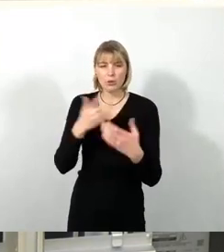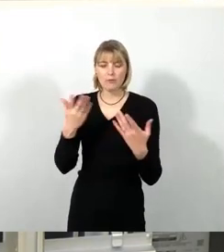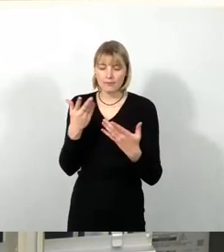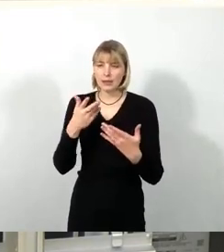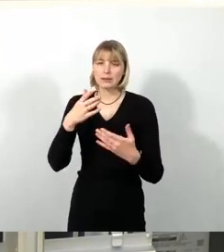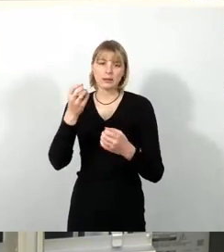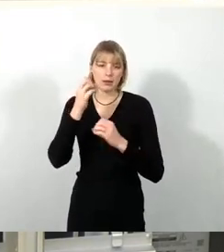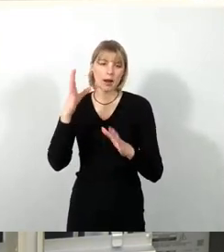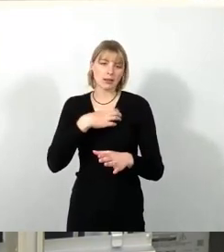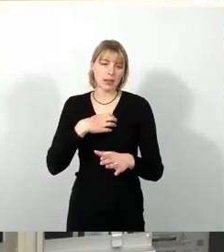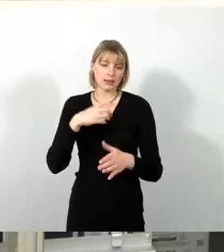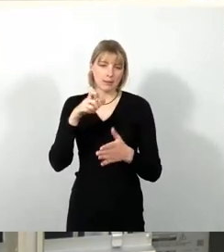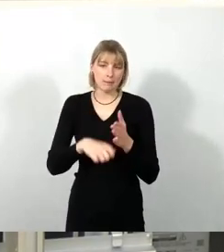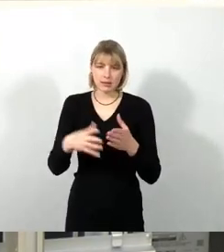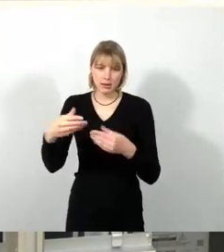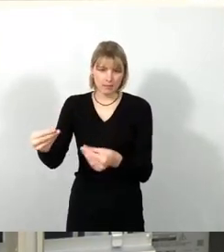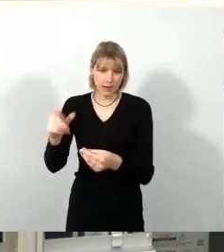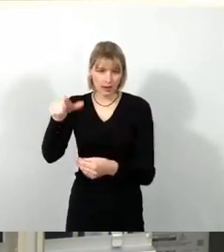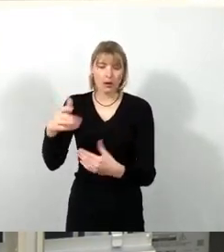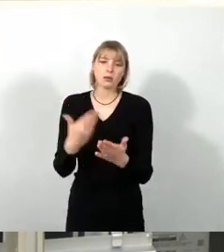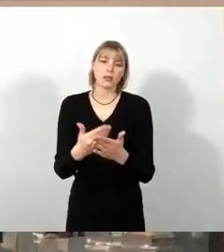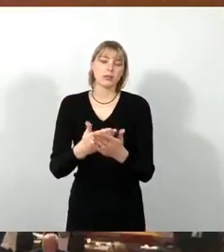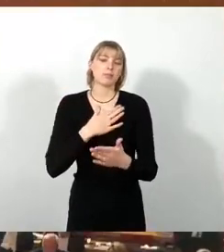diesen Gründen werden wir den Antrag ablehnen. Vielen Dank.